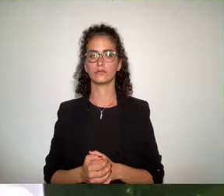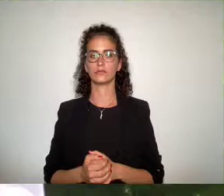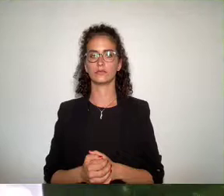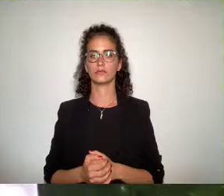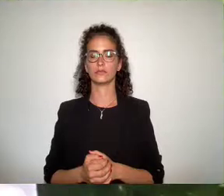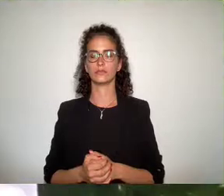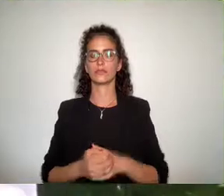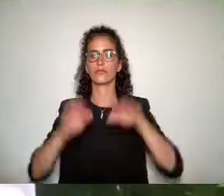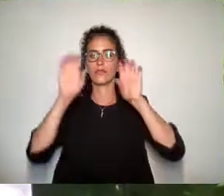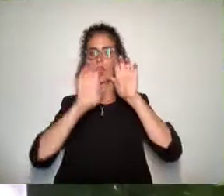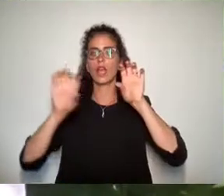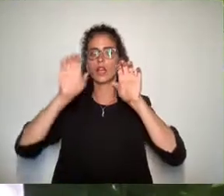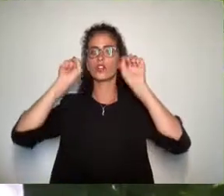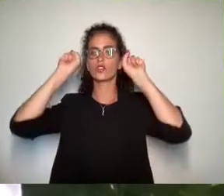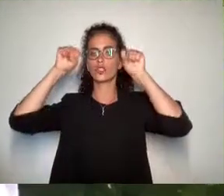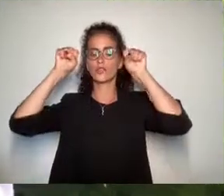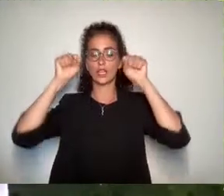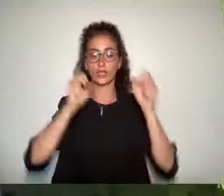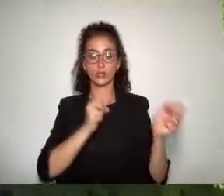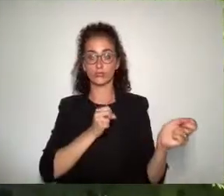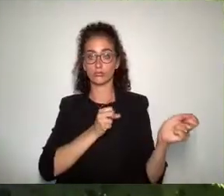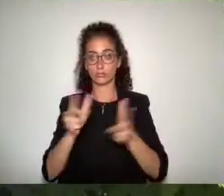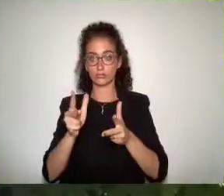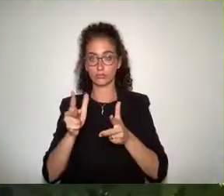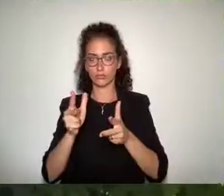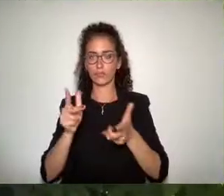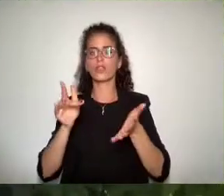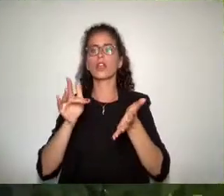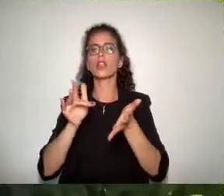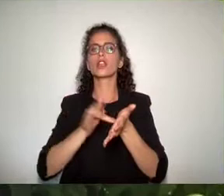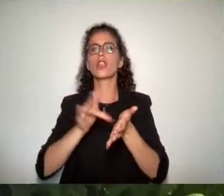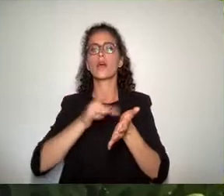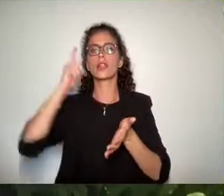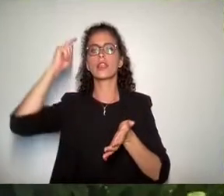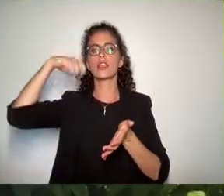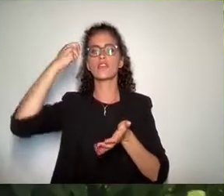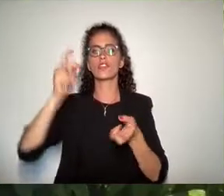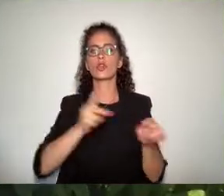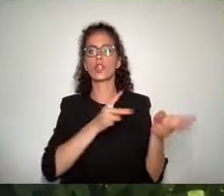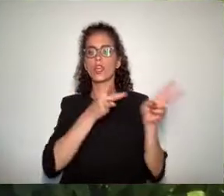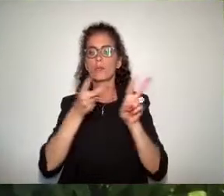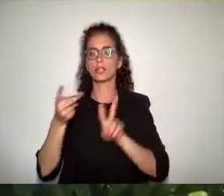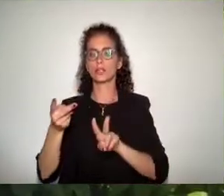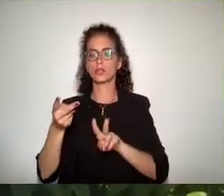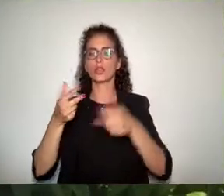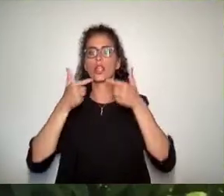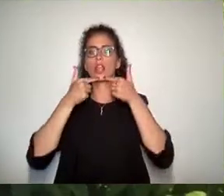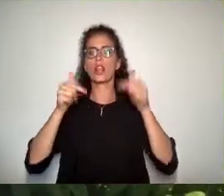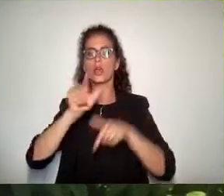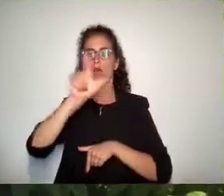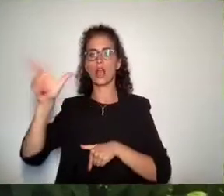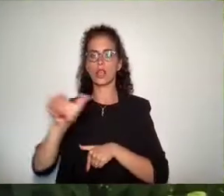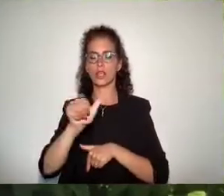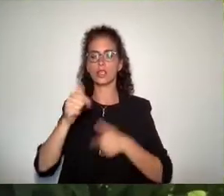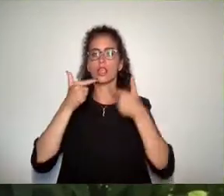In tutti i servizi di pronto soccorso della Regione Veneto è disponibile un video interpretariato che con l'ausilio di un